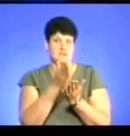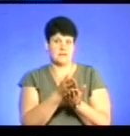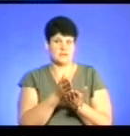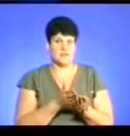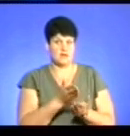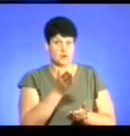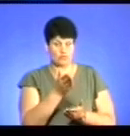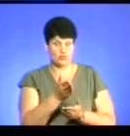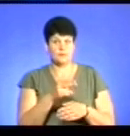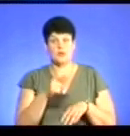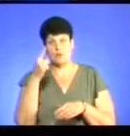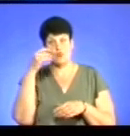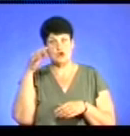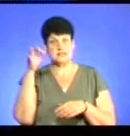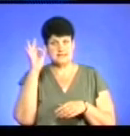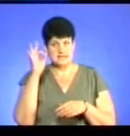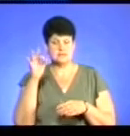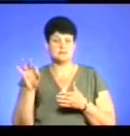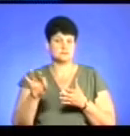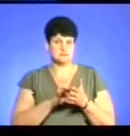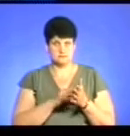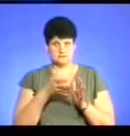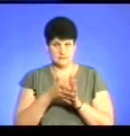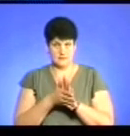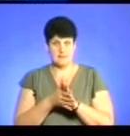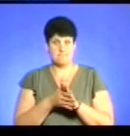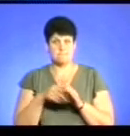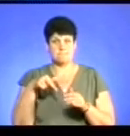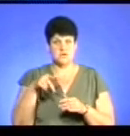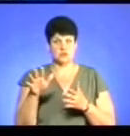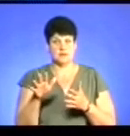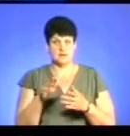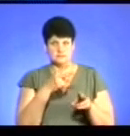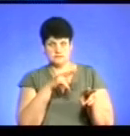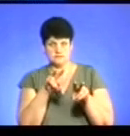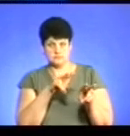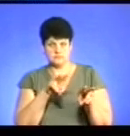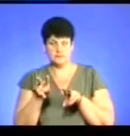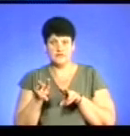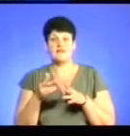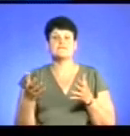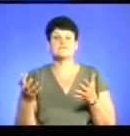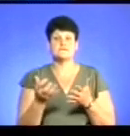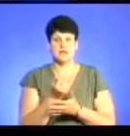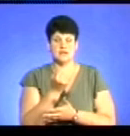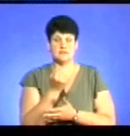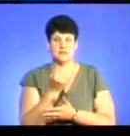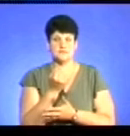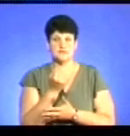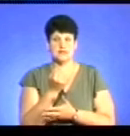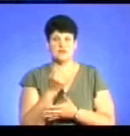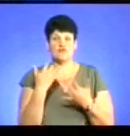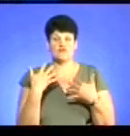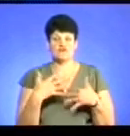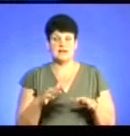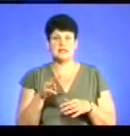Поліцейські відреагували, пішли причесувати різ, після чого виявили вже на